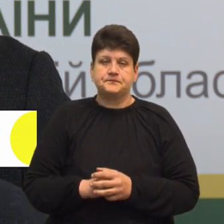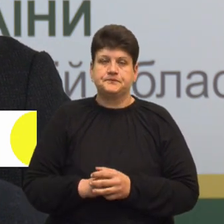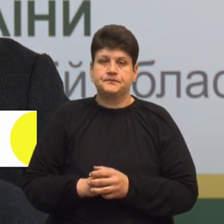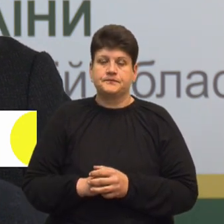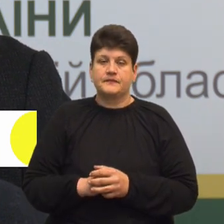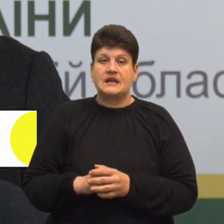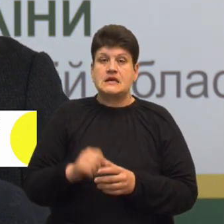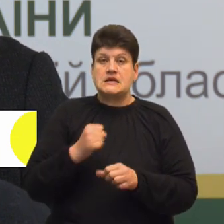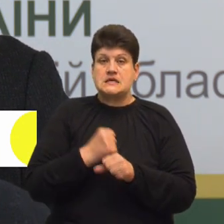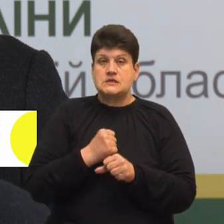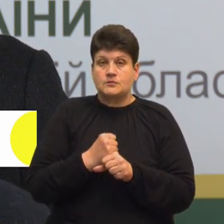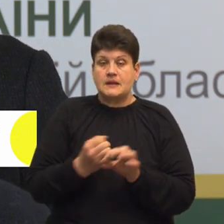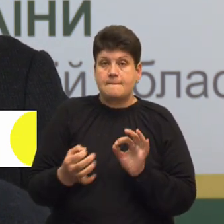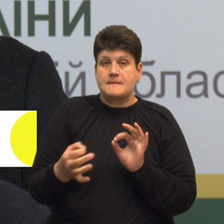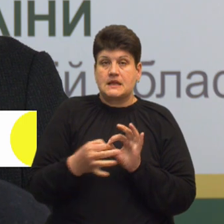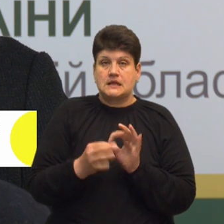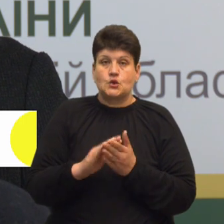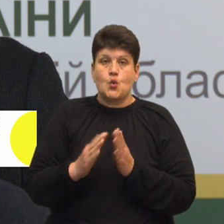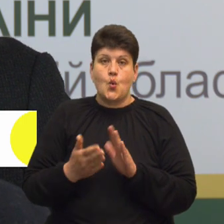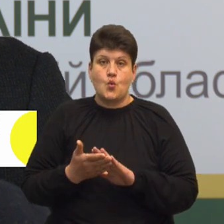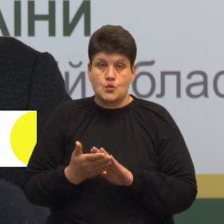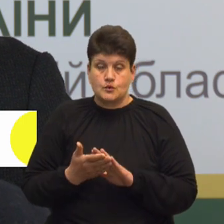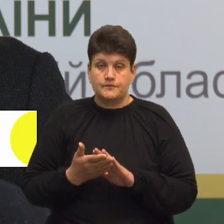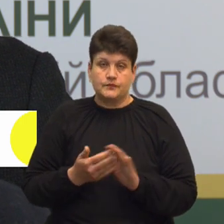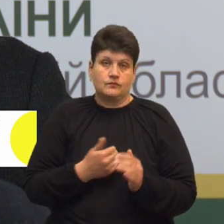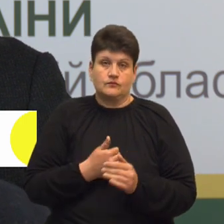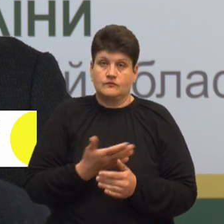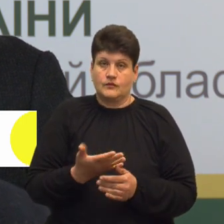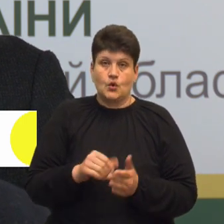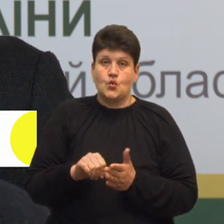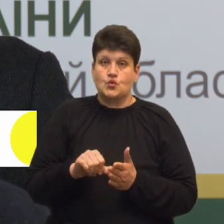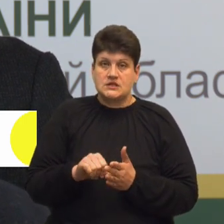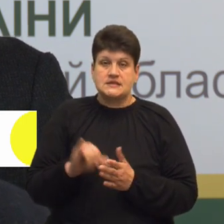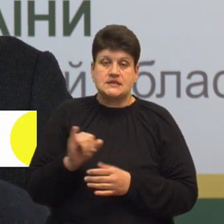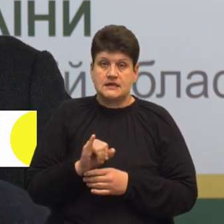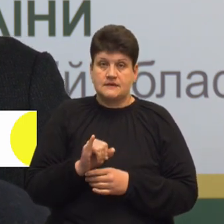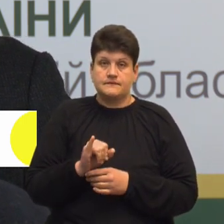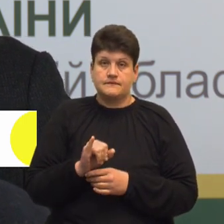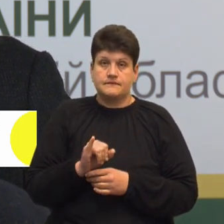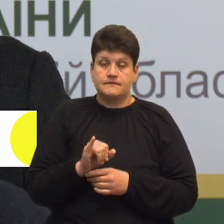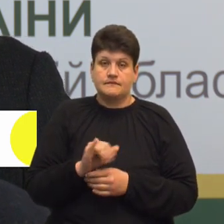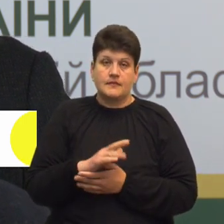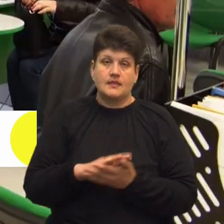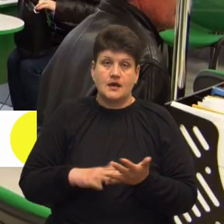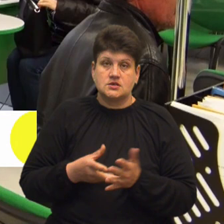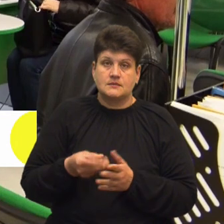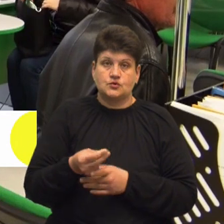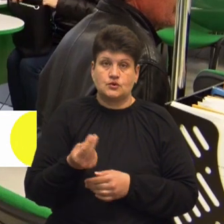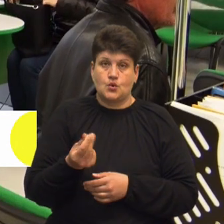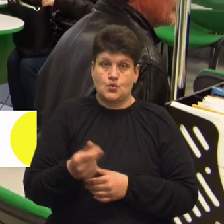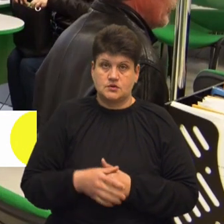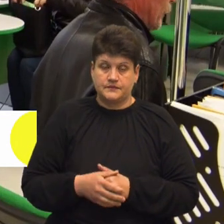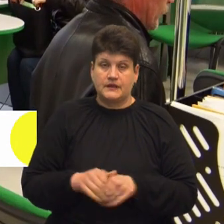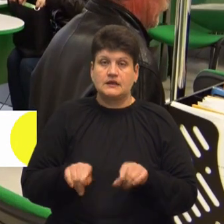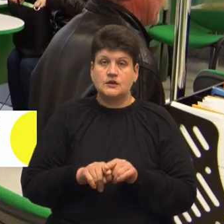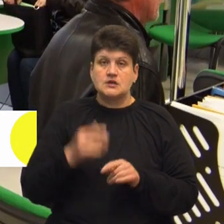приєднатися до договору добровільної участі і, відповідно, далі сплачувати кошти. Також